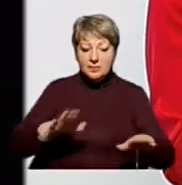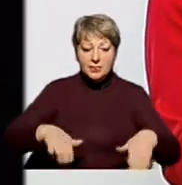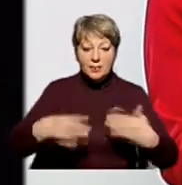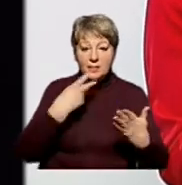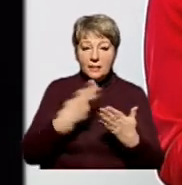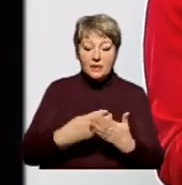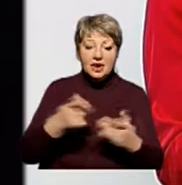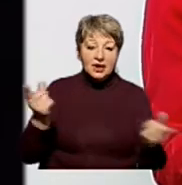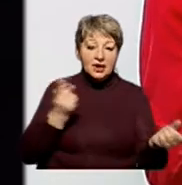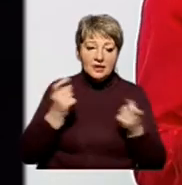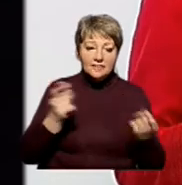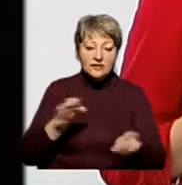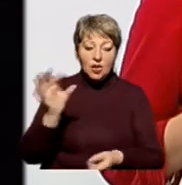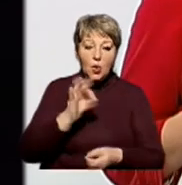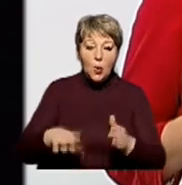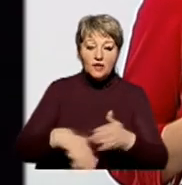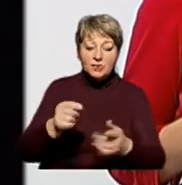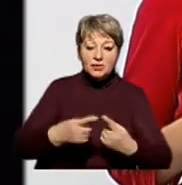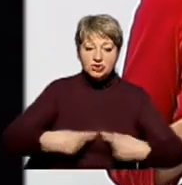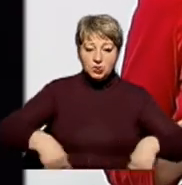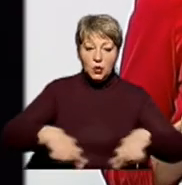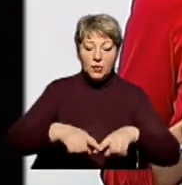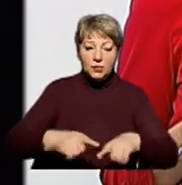інформацію про 197-й виборчий округ.